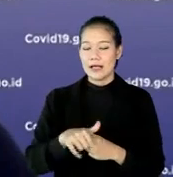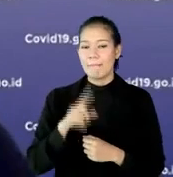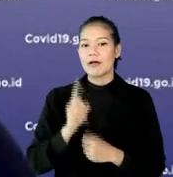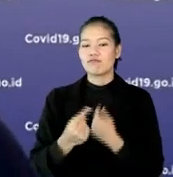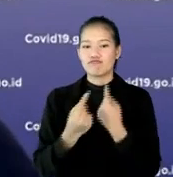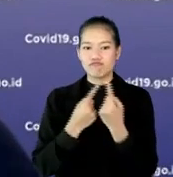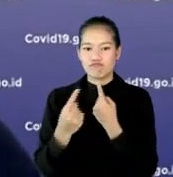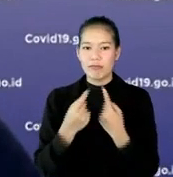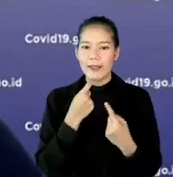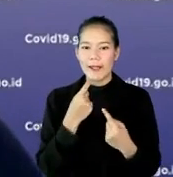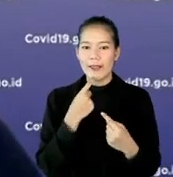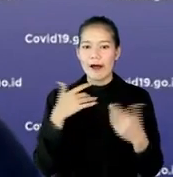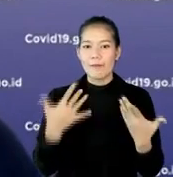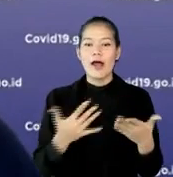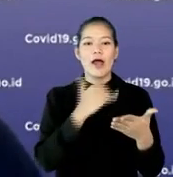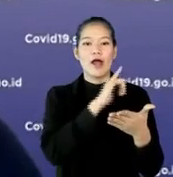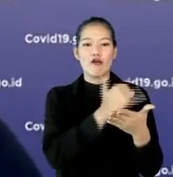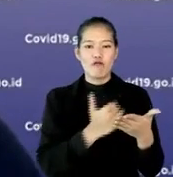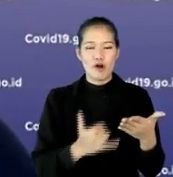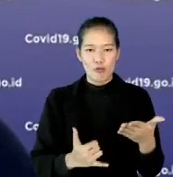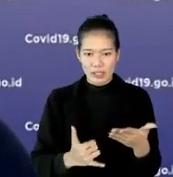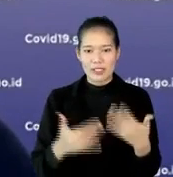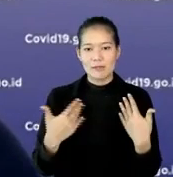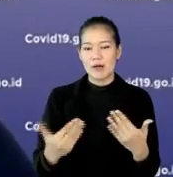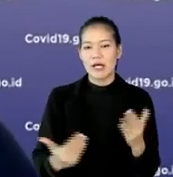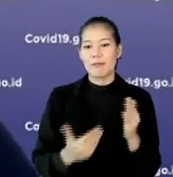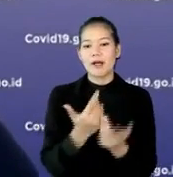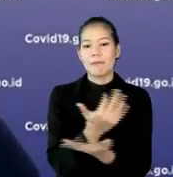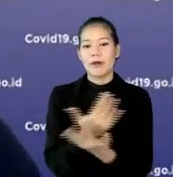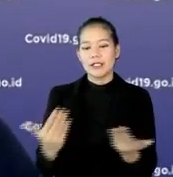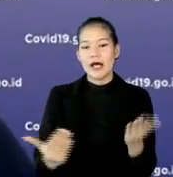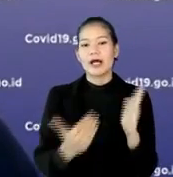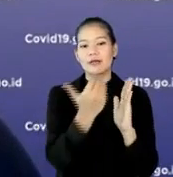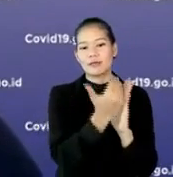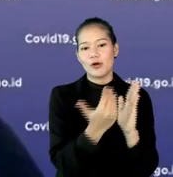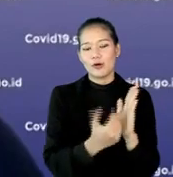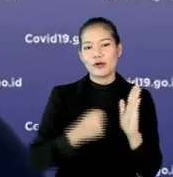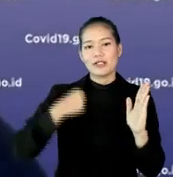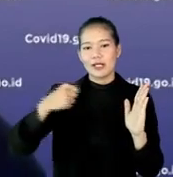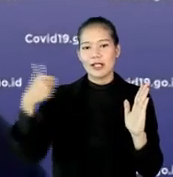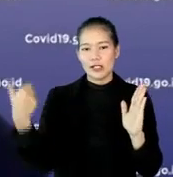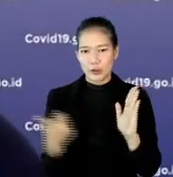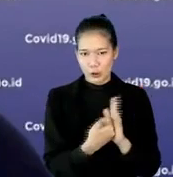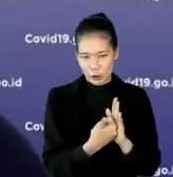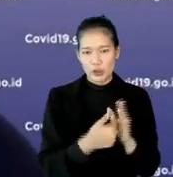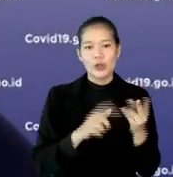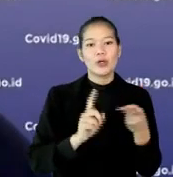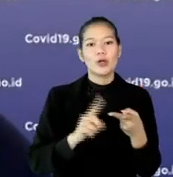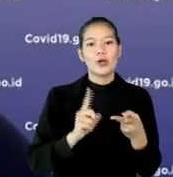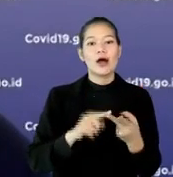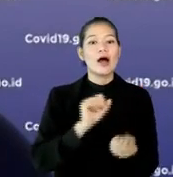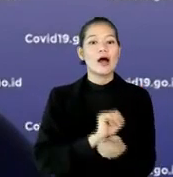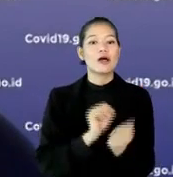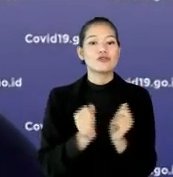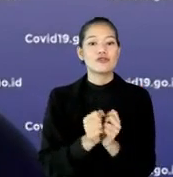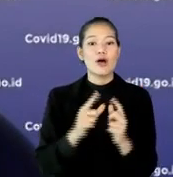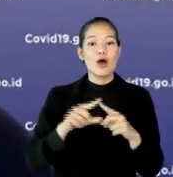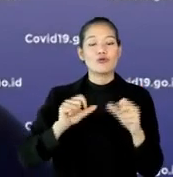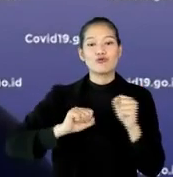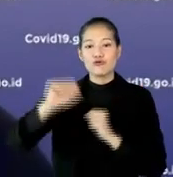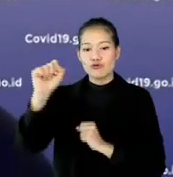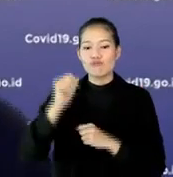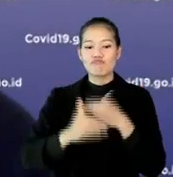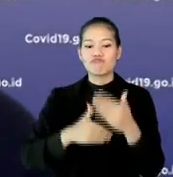membahas mengenai evaluasi ketatuhan protokol kesehatan. Dan perkembangan kasus Agustus 2021.